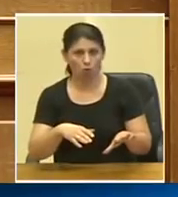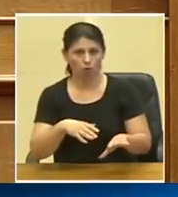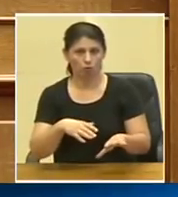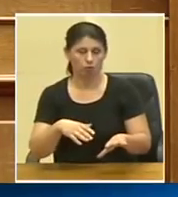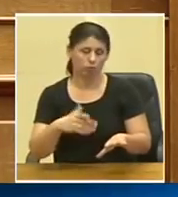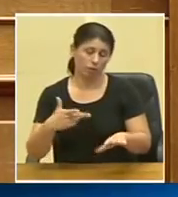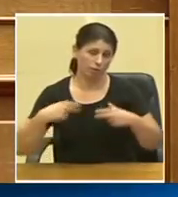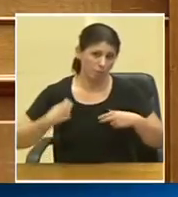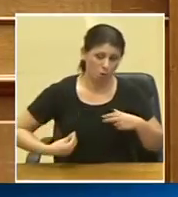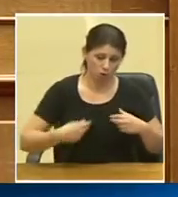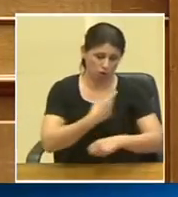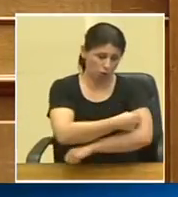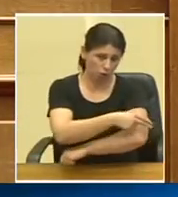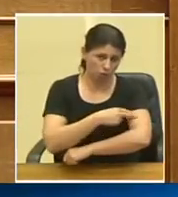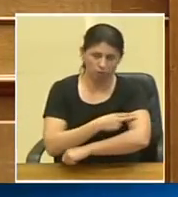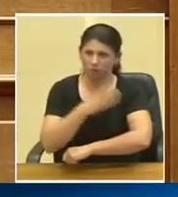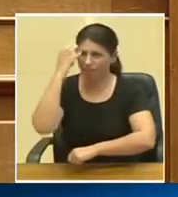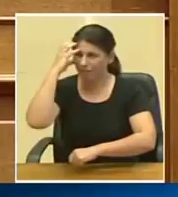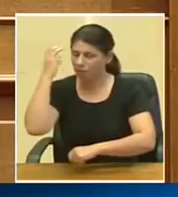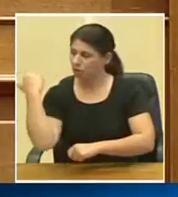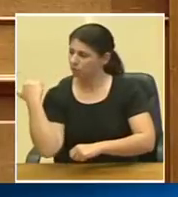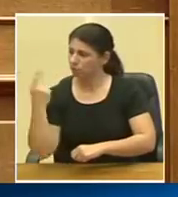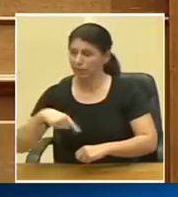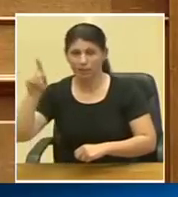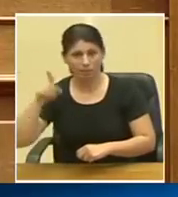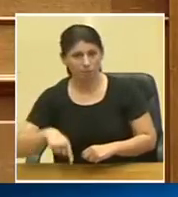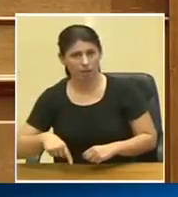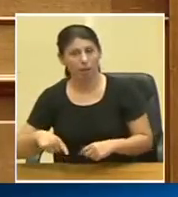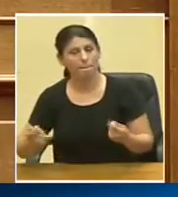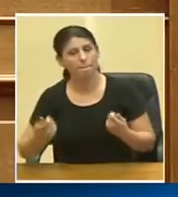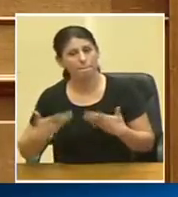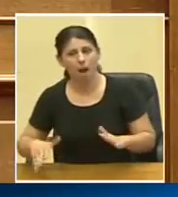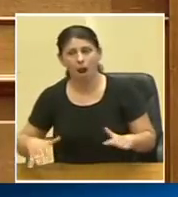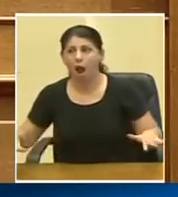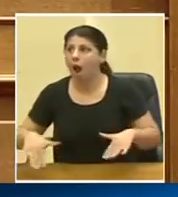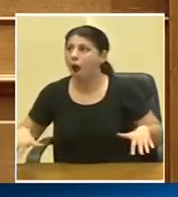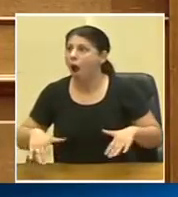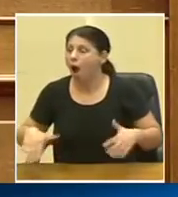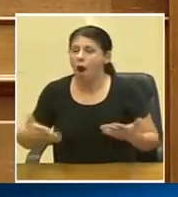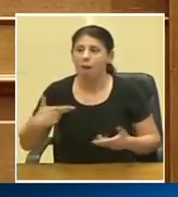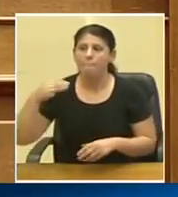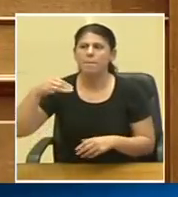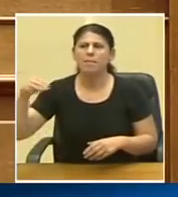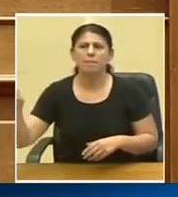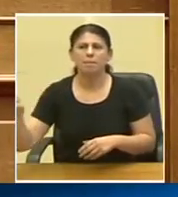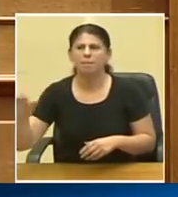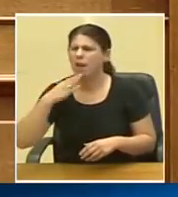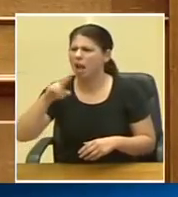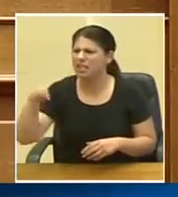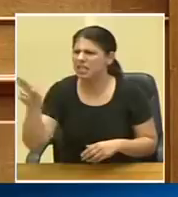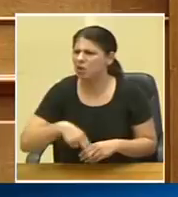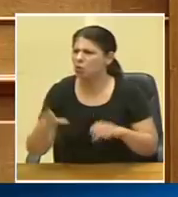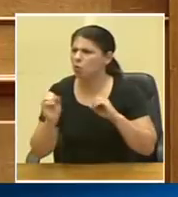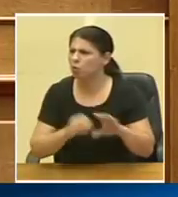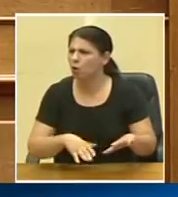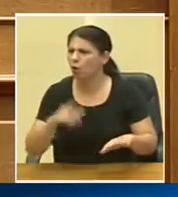υπενθυμίζω πριν από λίγες μέρες είχε γίνει ένα σπανικό σταμίμι έψιλον, ακυρώνεται η δωρεά του Νιάρκου.